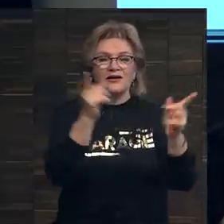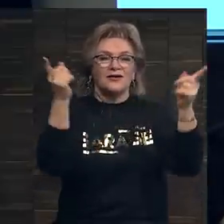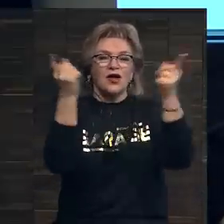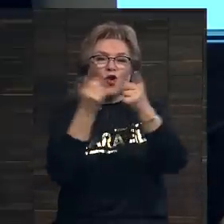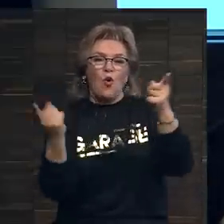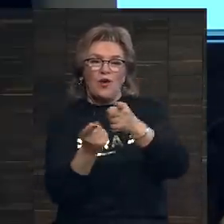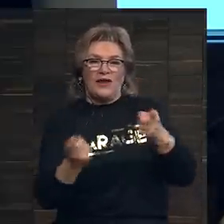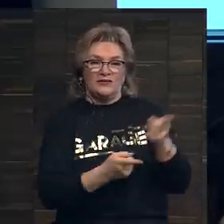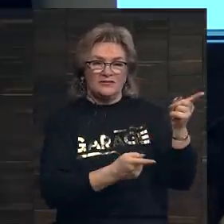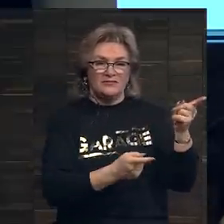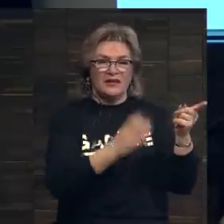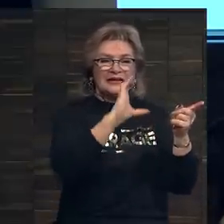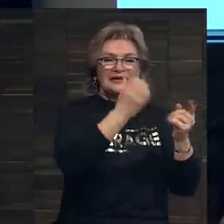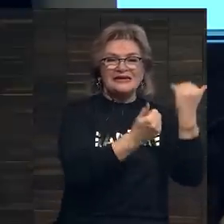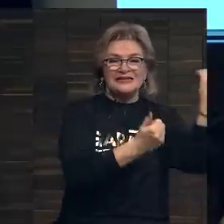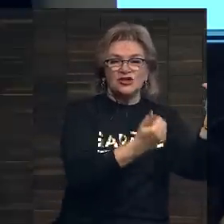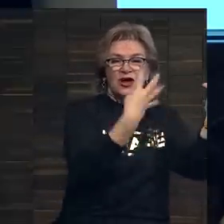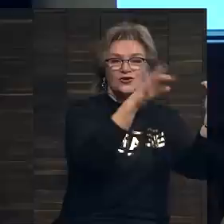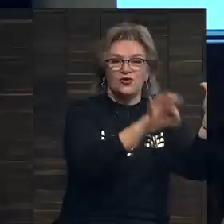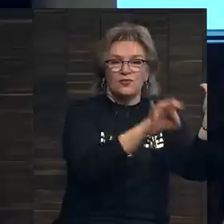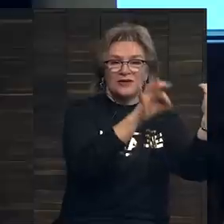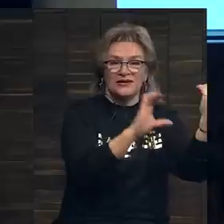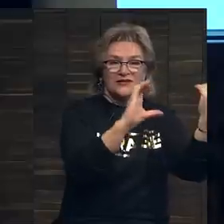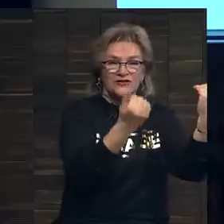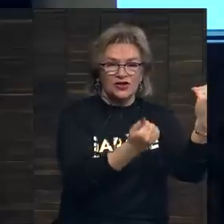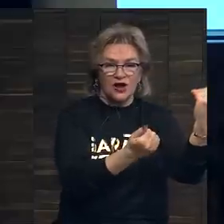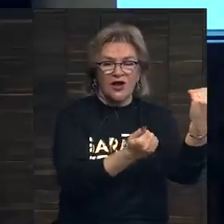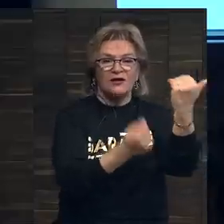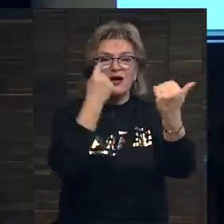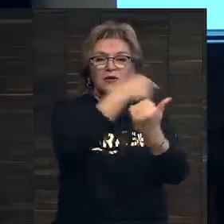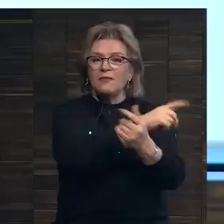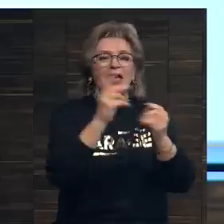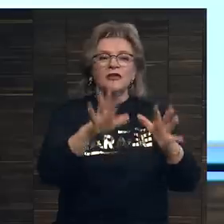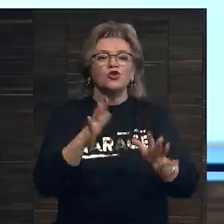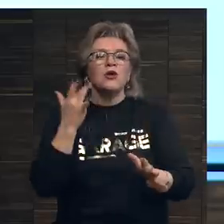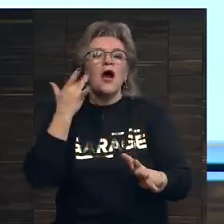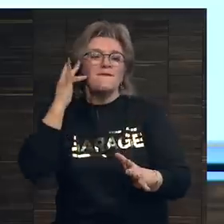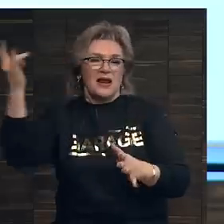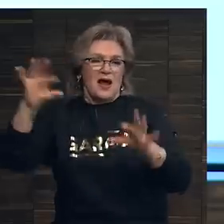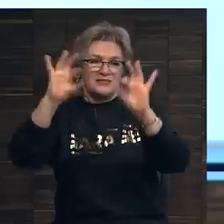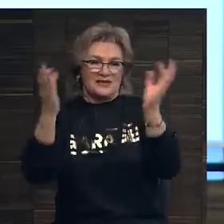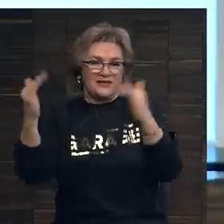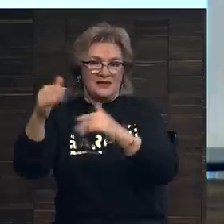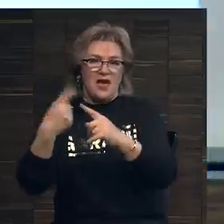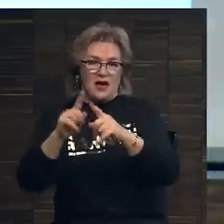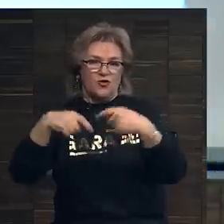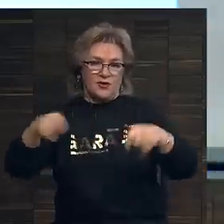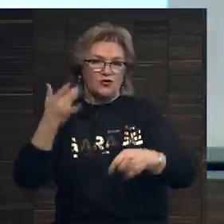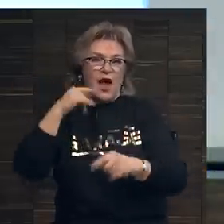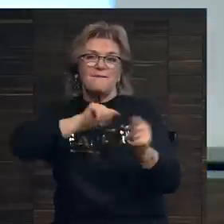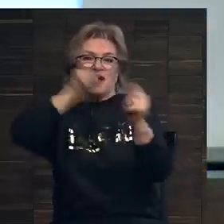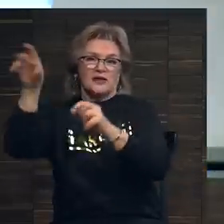регионов. Соединенные Штаты — это 40 процентов. Понимаете, что это не только американские произведения искусства, которые продаются